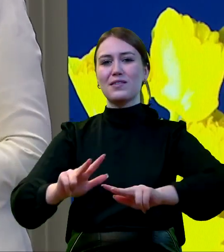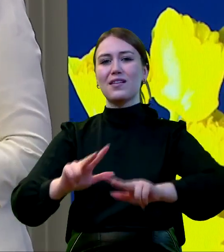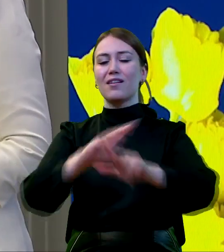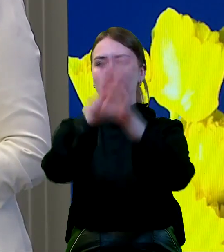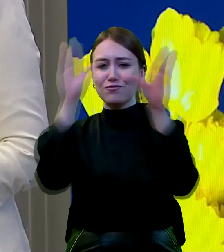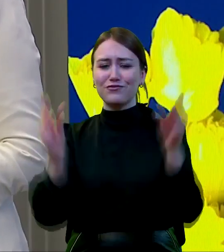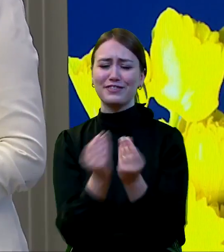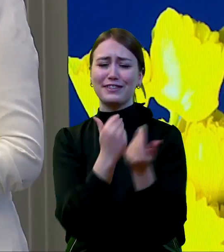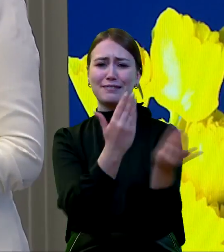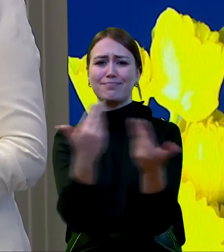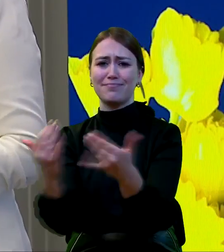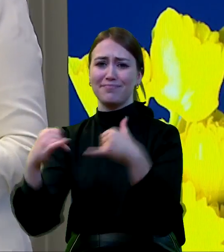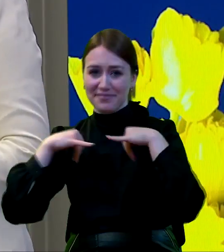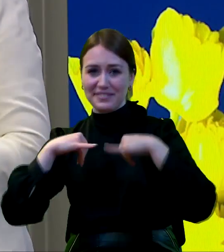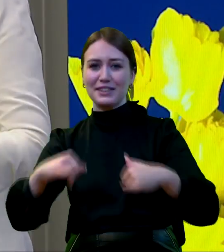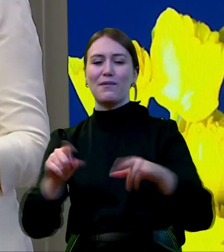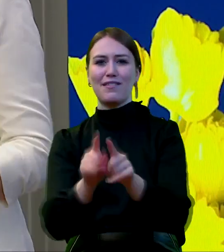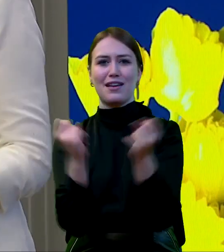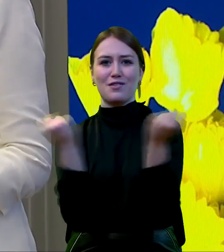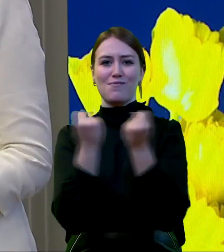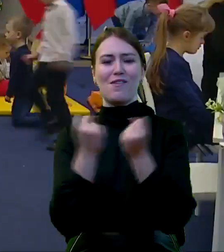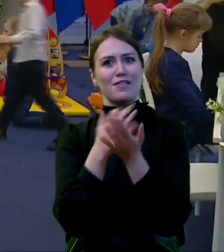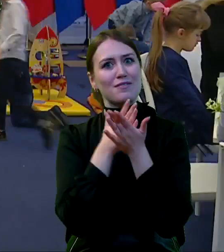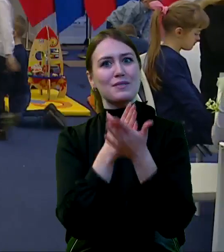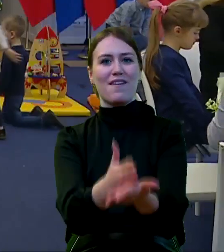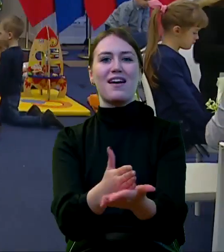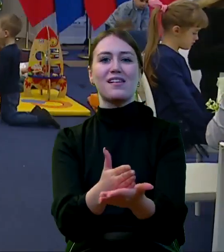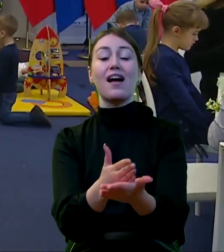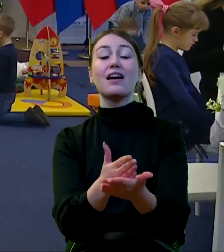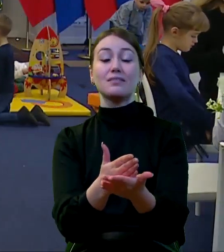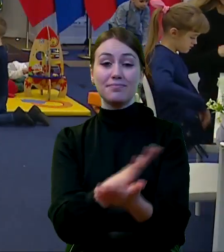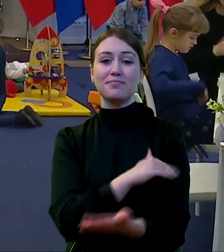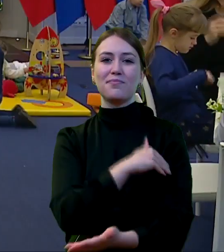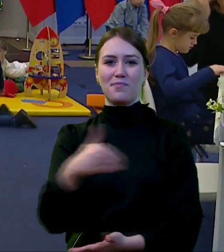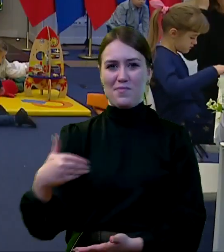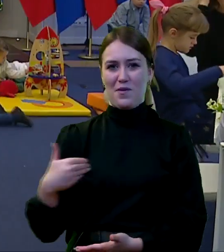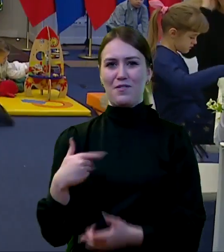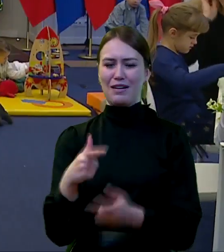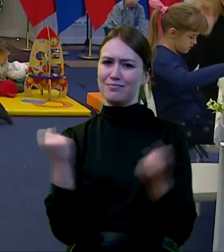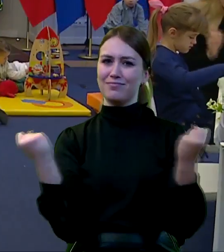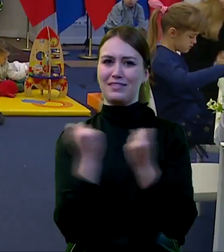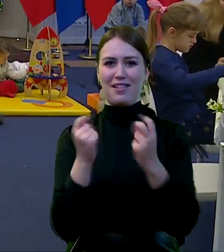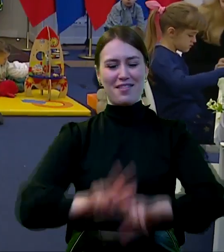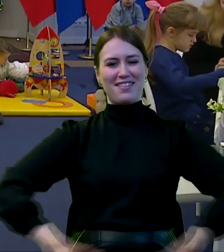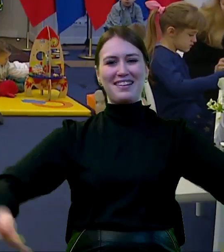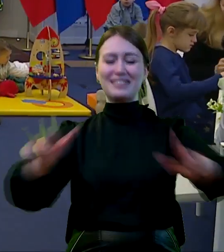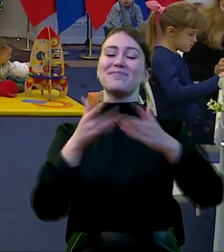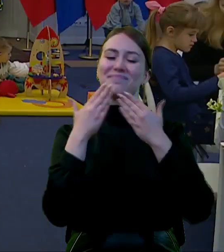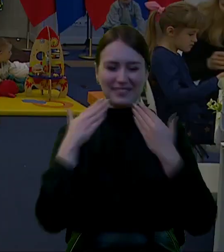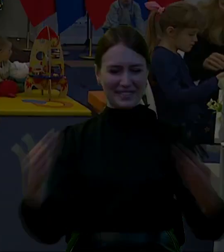wszystkim dał nam siłę i moc i wsparcie i aby Polska była silna rodzinom. Dziękuję pięknie.